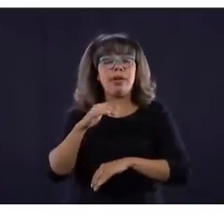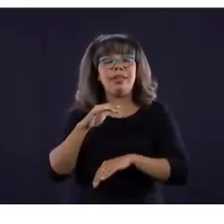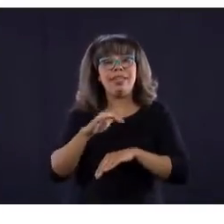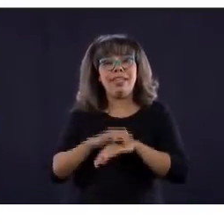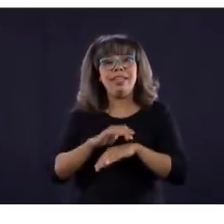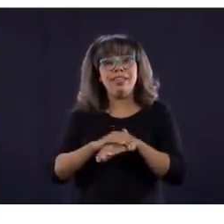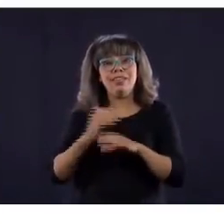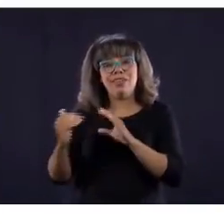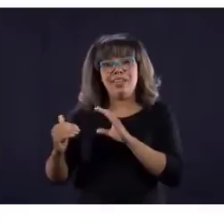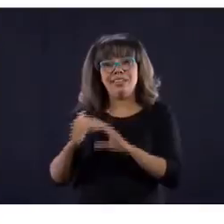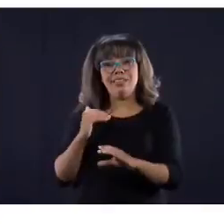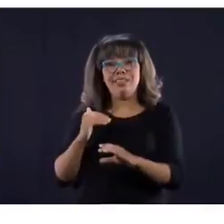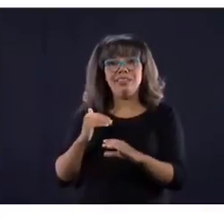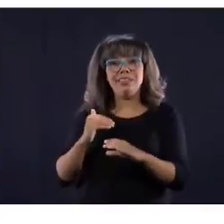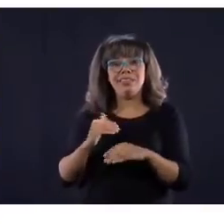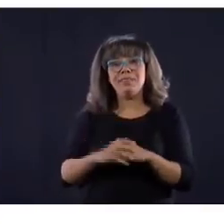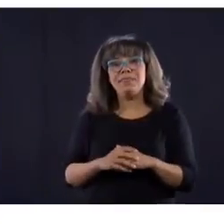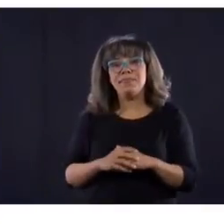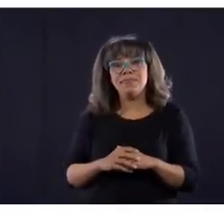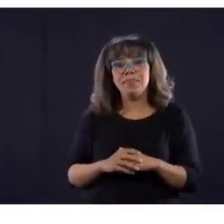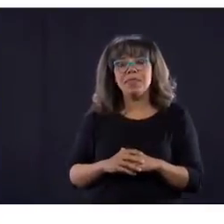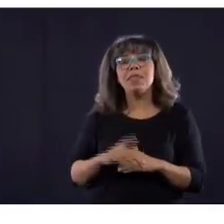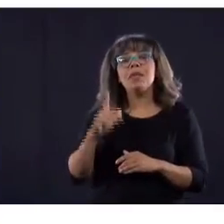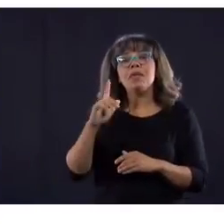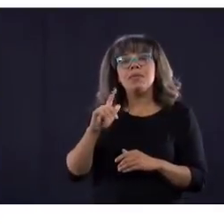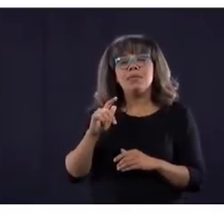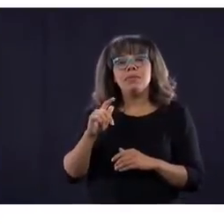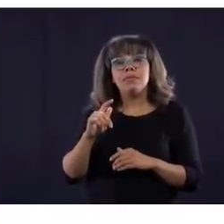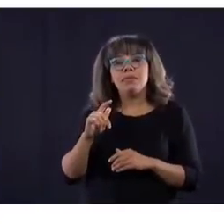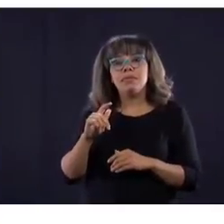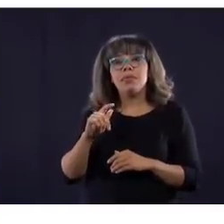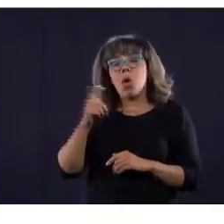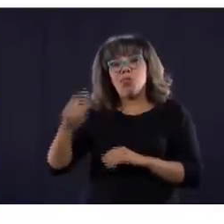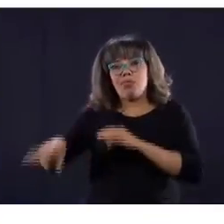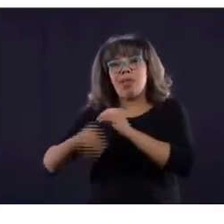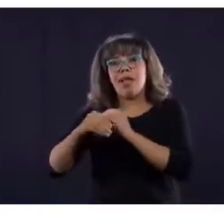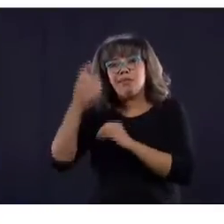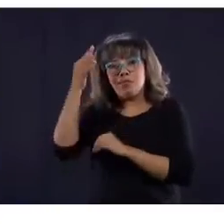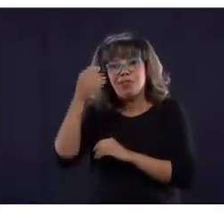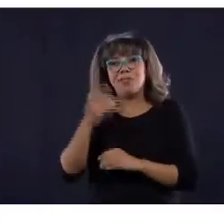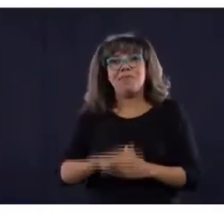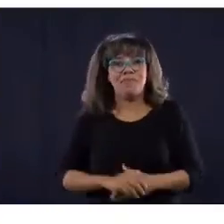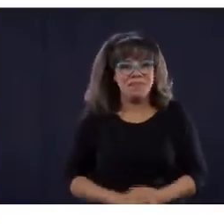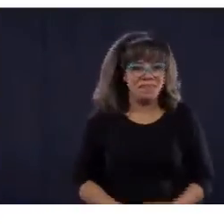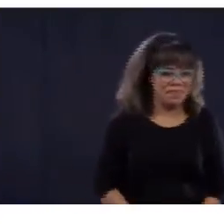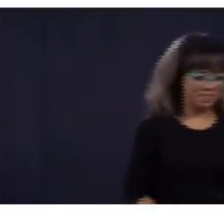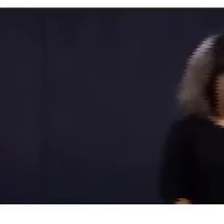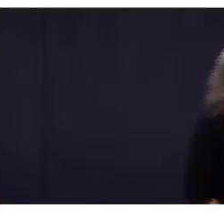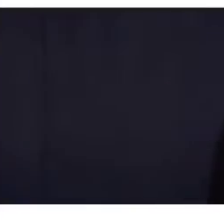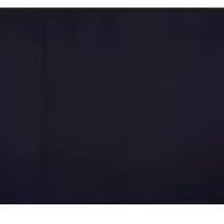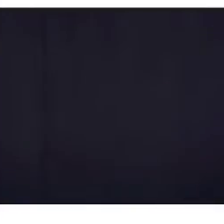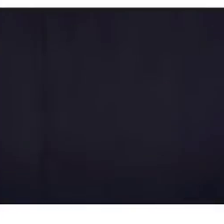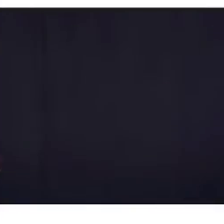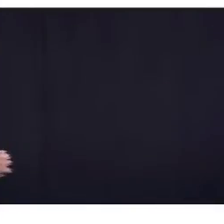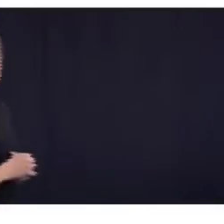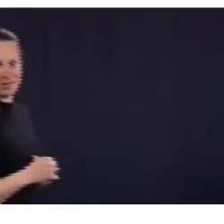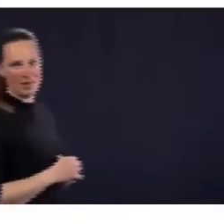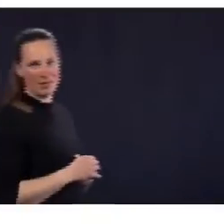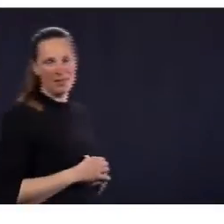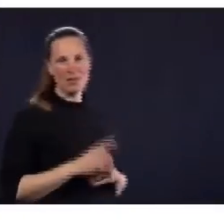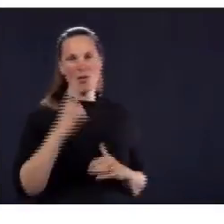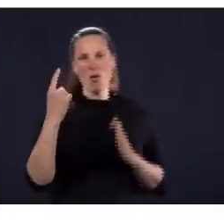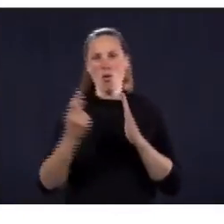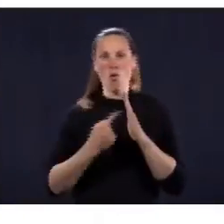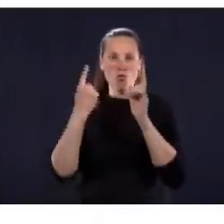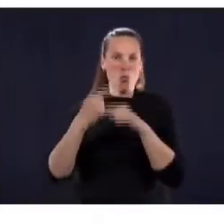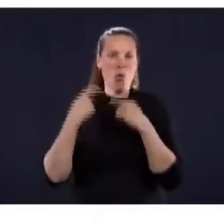qui craignent de renvoyer leurs enfants à l'école lundi prochain, soit les rassurer ou les convaincre, ce serait quoi que vous diriez? Bien, d'abord, il